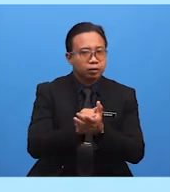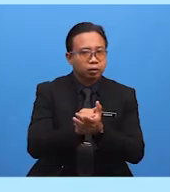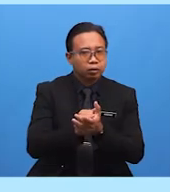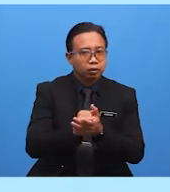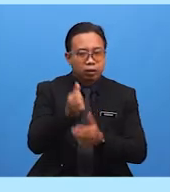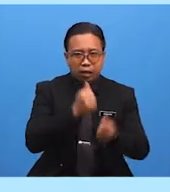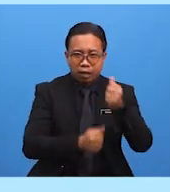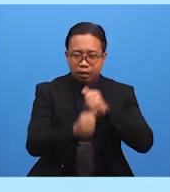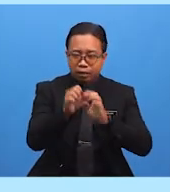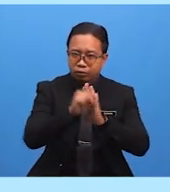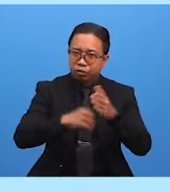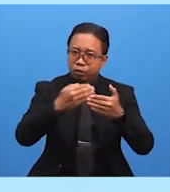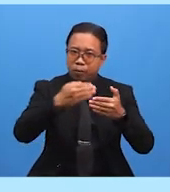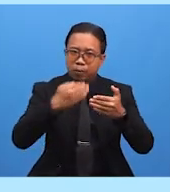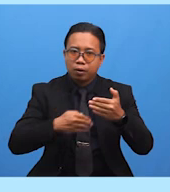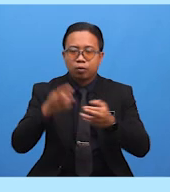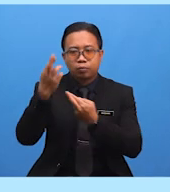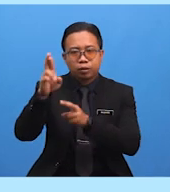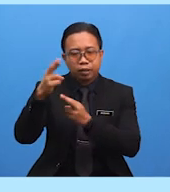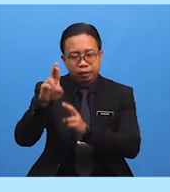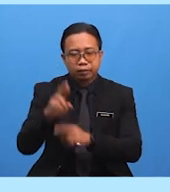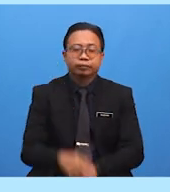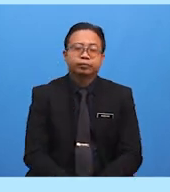Adab Sebelum Rehlah